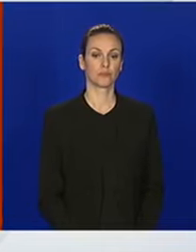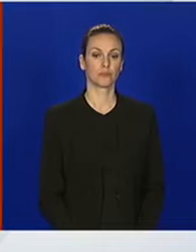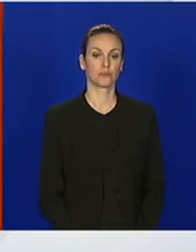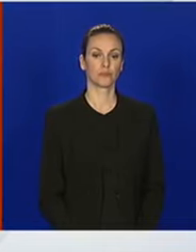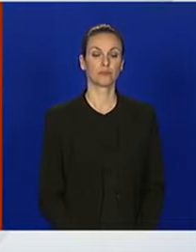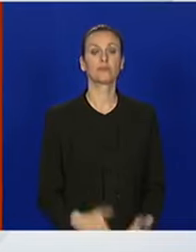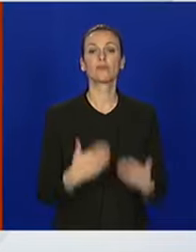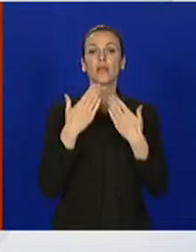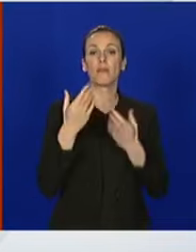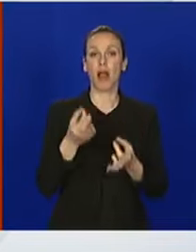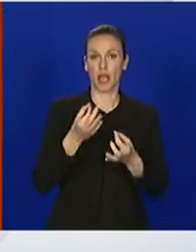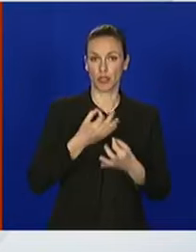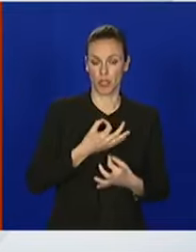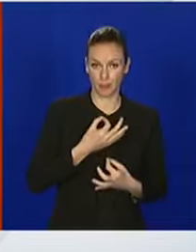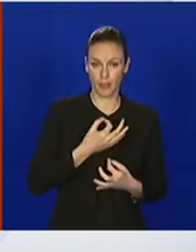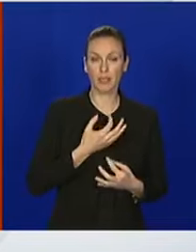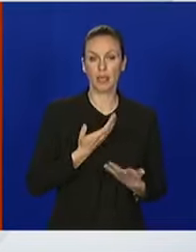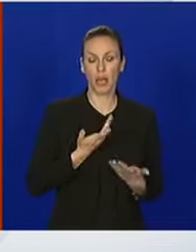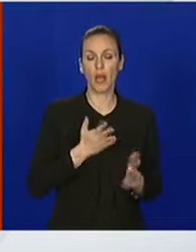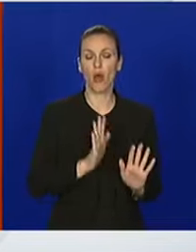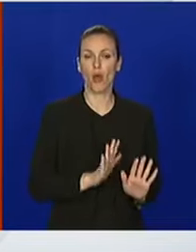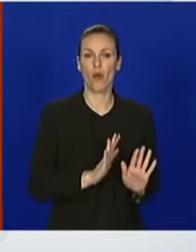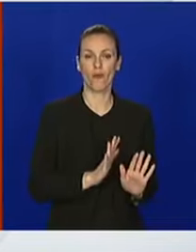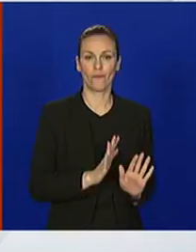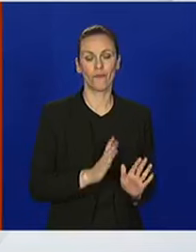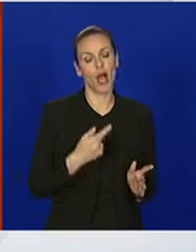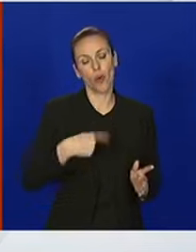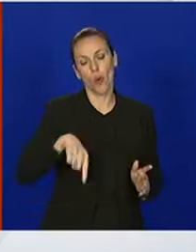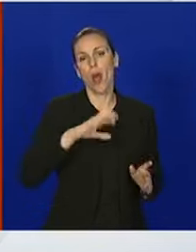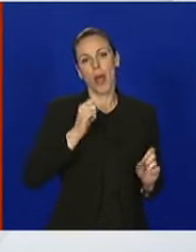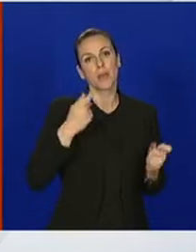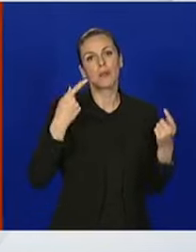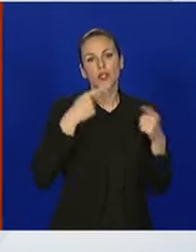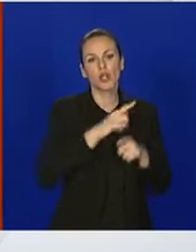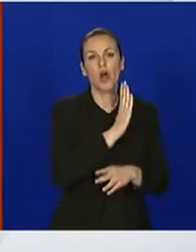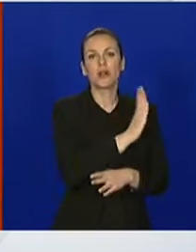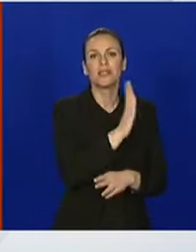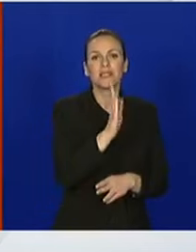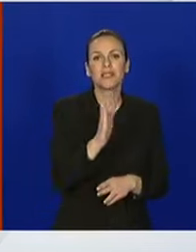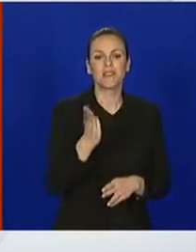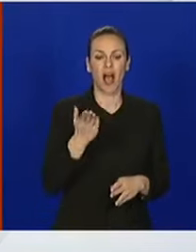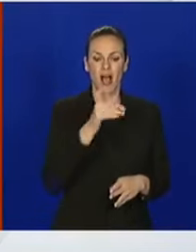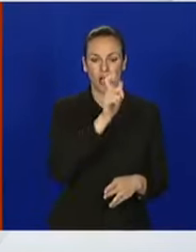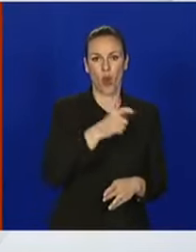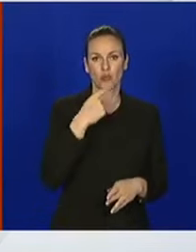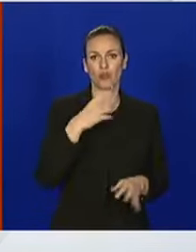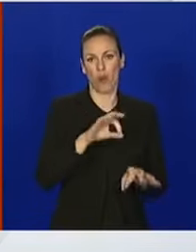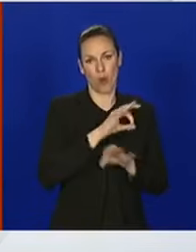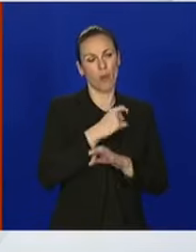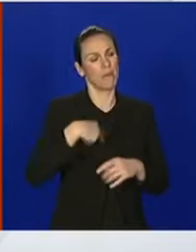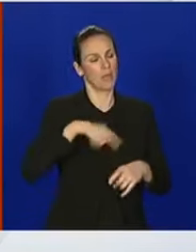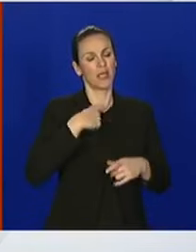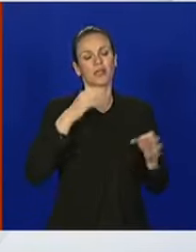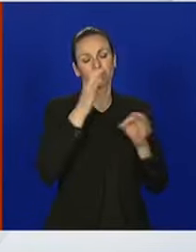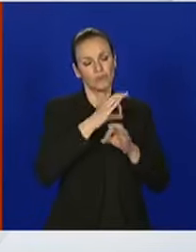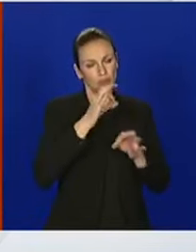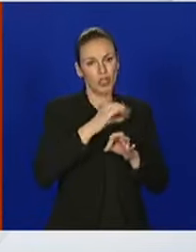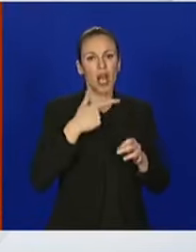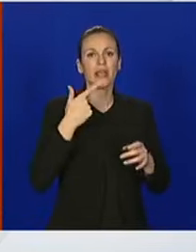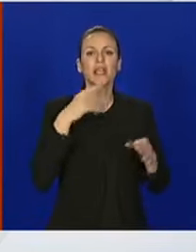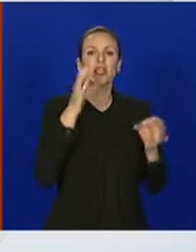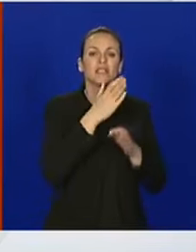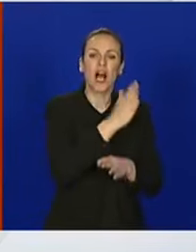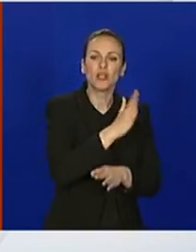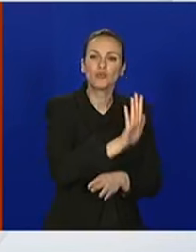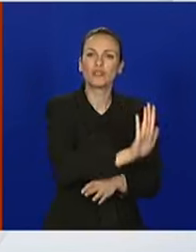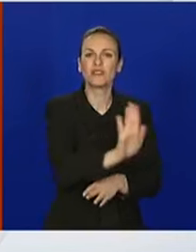Hvala na pitanju. Dakle, ovako, žao nam je svakog pojedinca kojeg smo izgubili i saučešće svima onima koji su